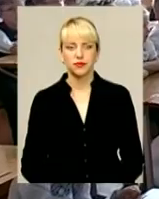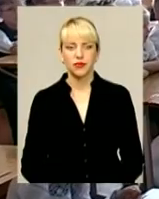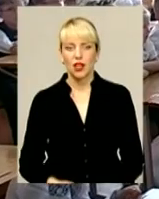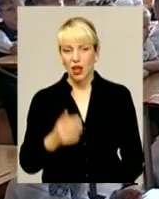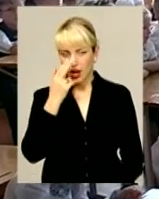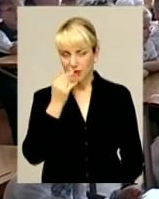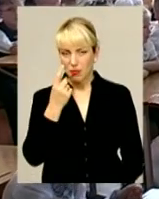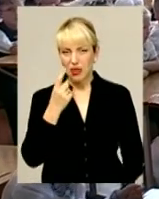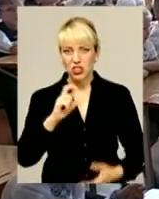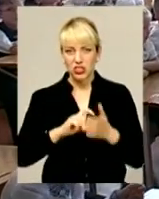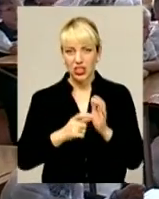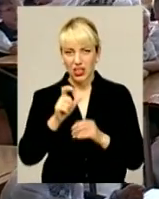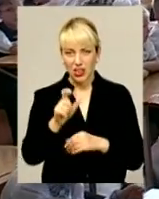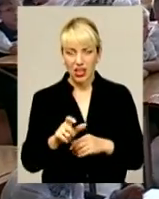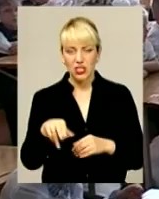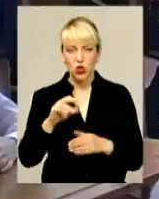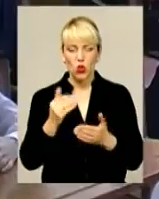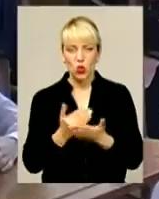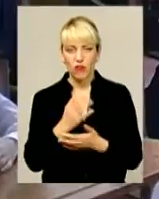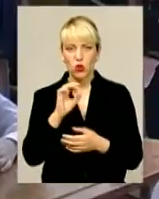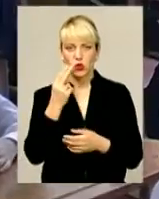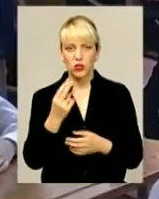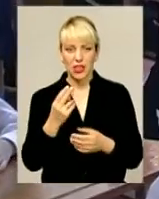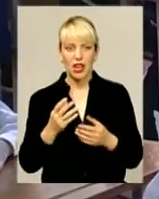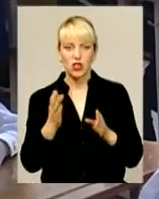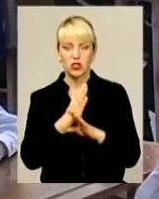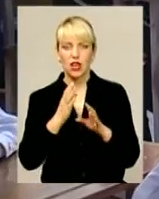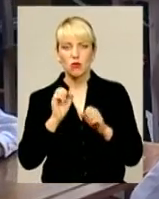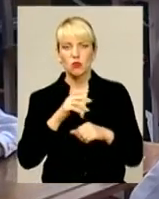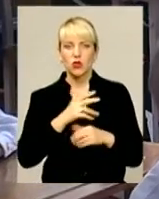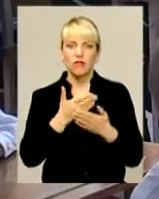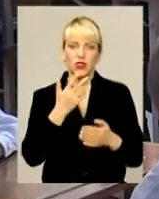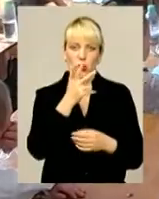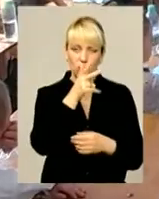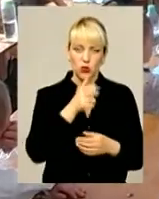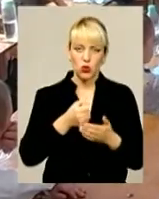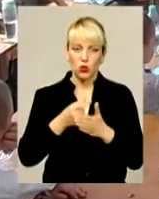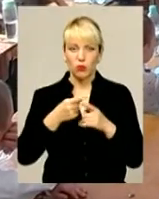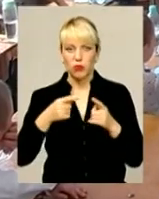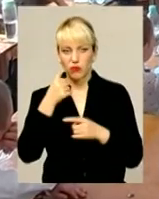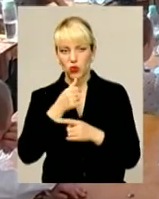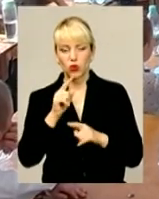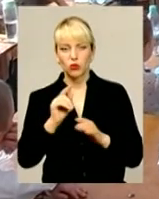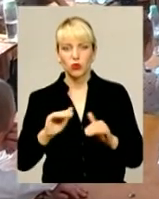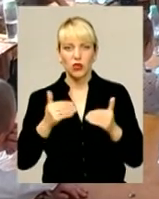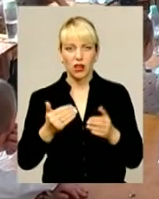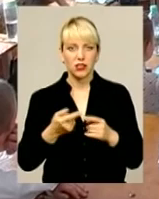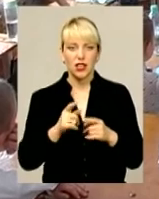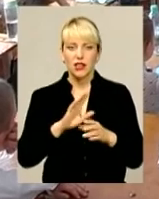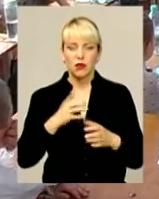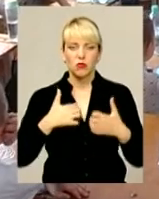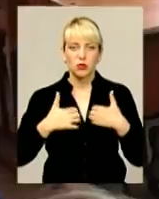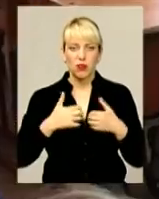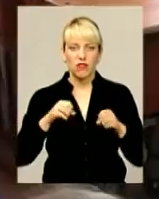Адаптація першокласника у новому соціальному середовищі може тривати від двох місяців до півроку, запевняють психологи. Тому радять батькам не поспішати вирішувати